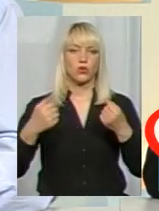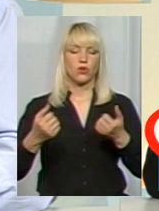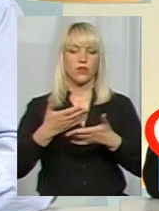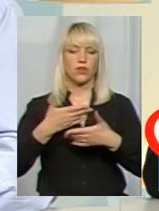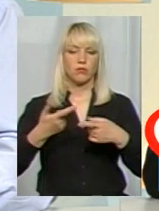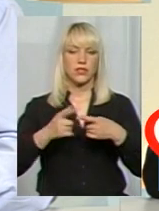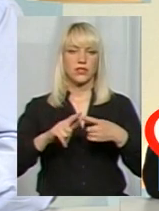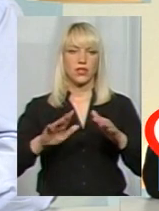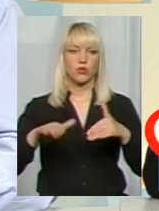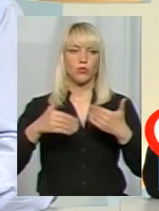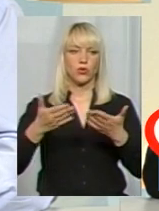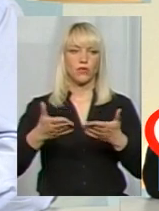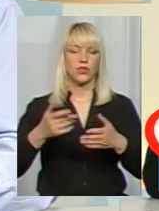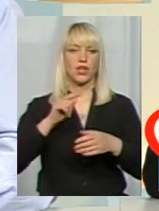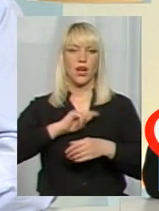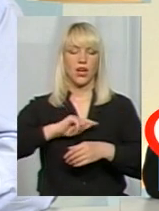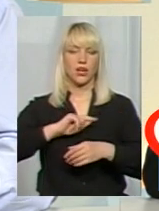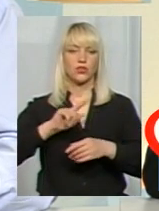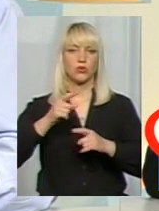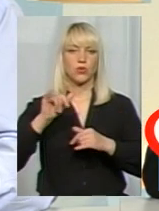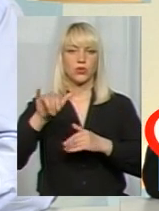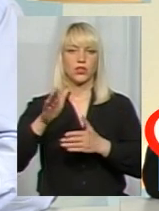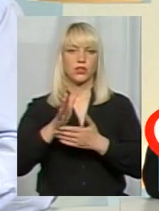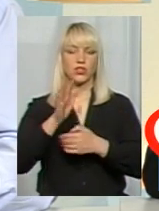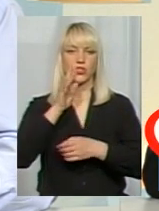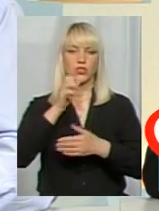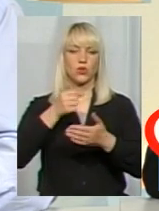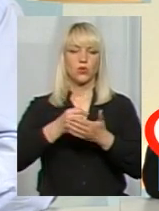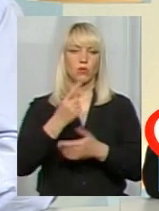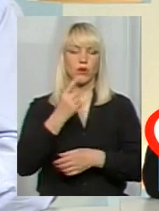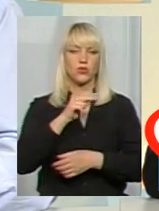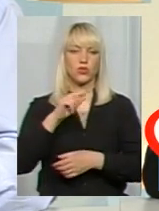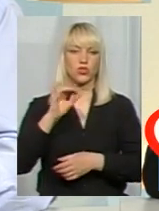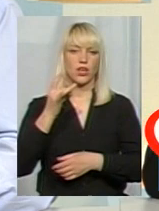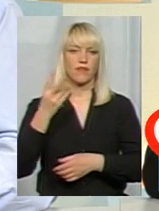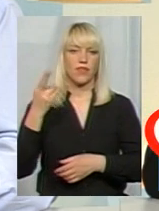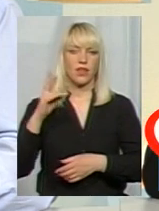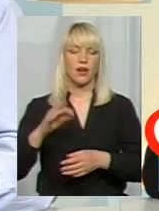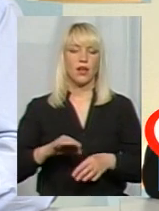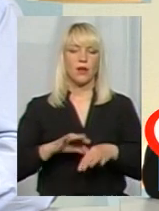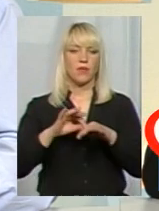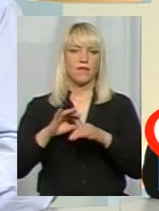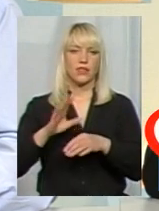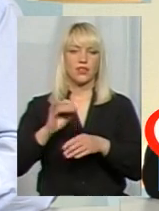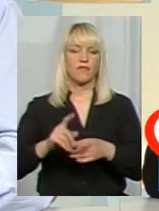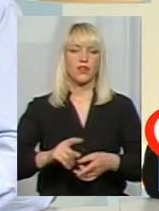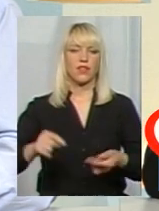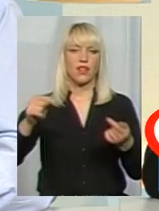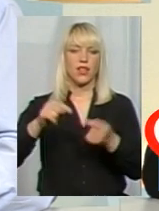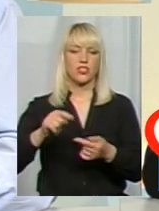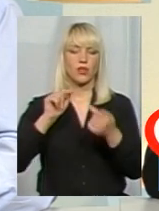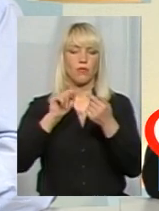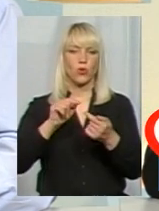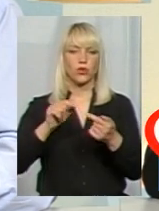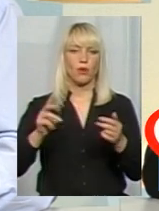рекомендований характер. Тому в них є час до 1 червня привести їх в належний протипожежний стан, в